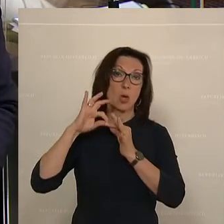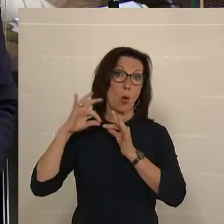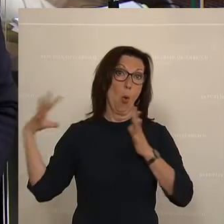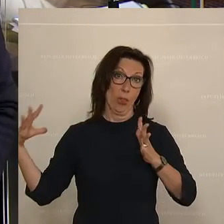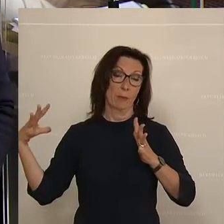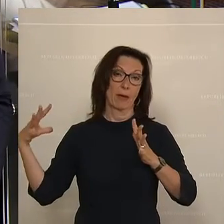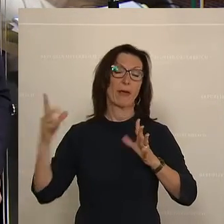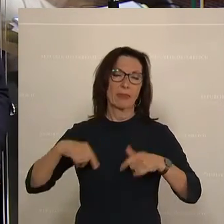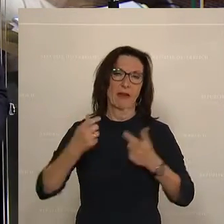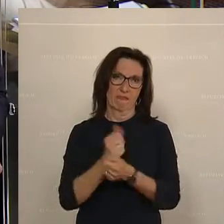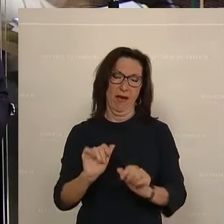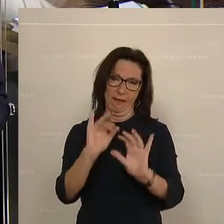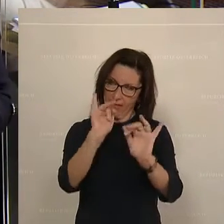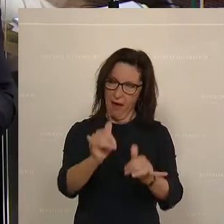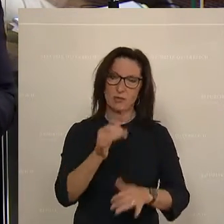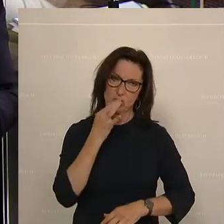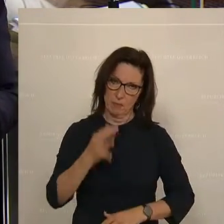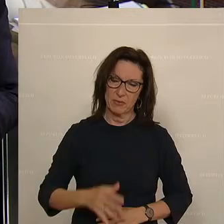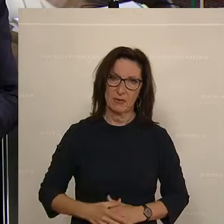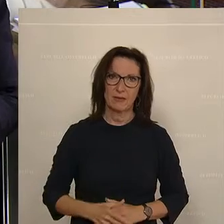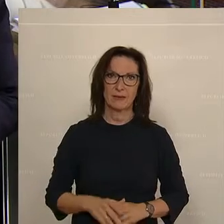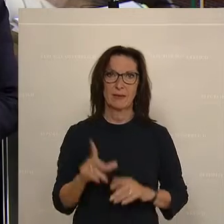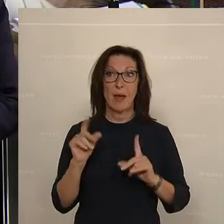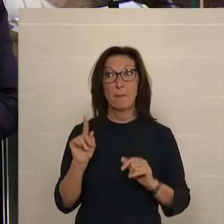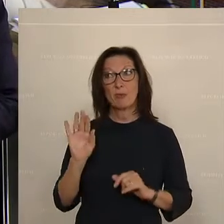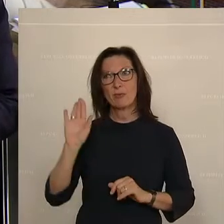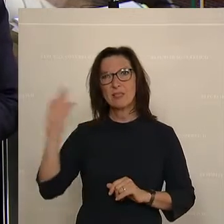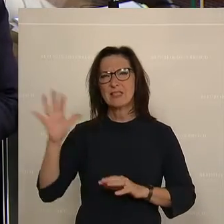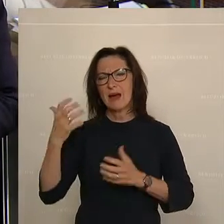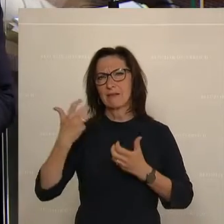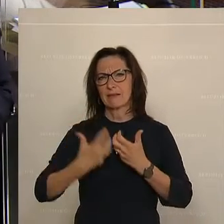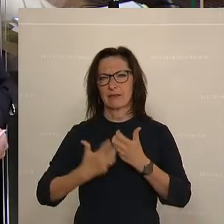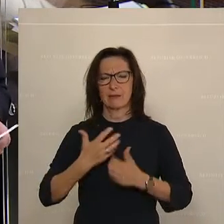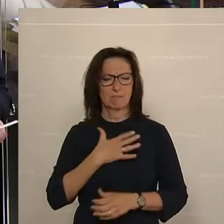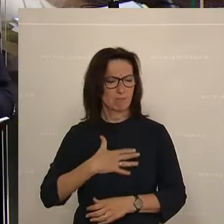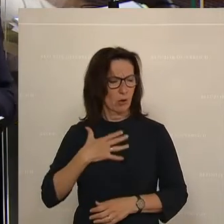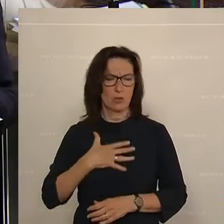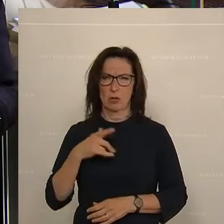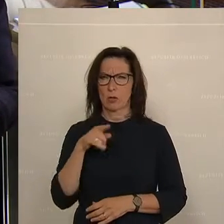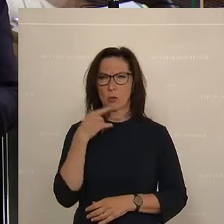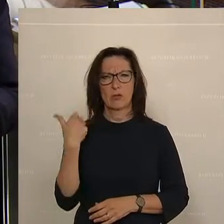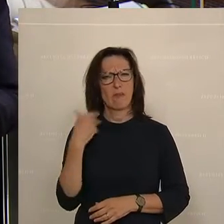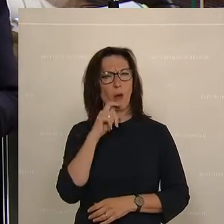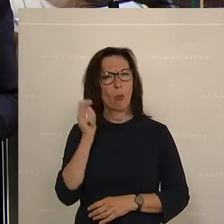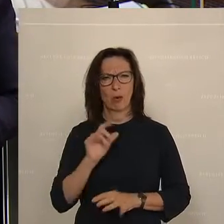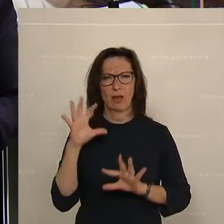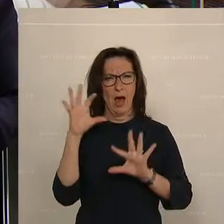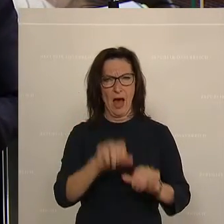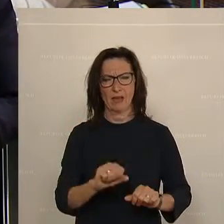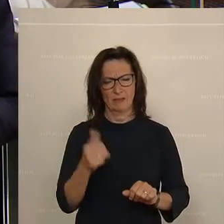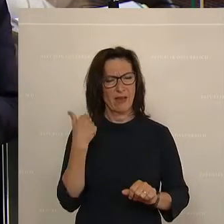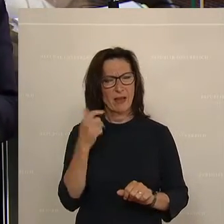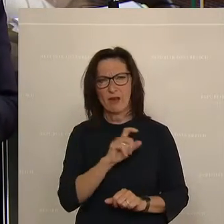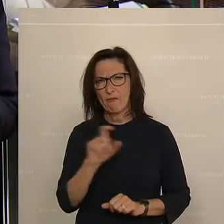Und das zeigt uns dieser Angriffskrieg, dieser abscheuliche Angriff Russlands auf die Ukraine in den letzten